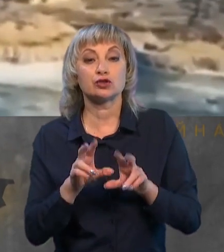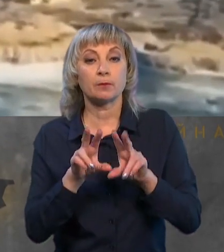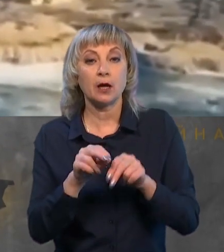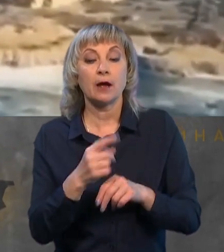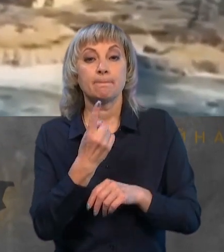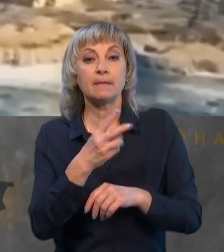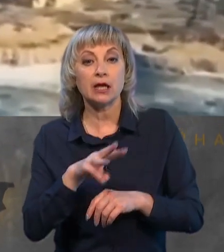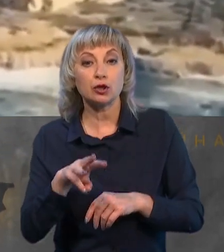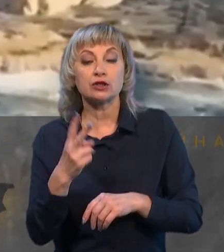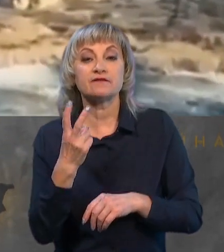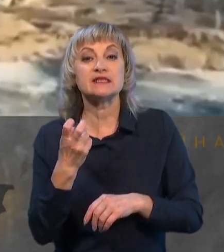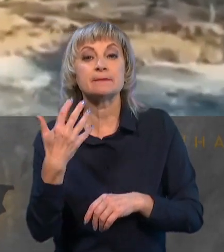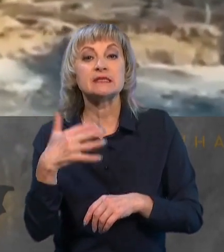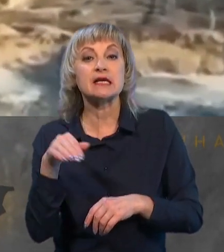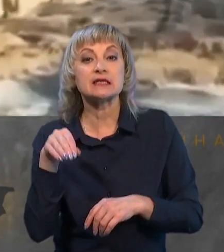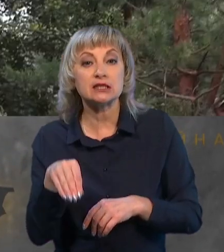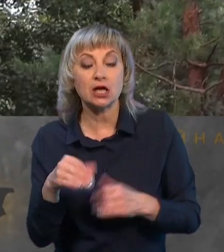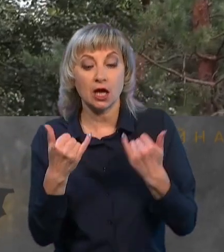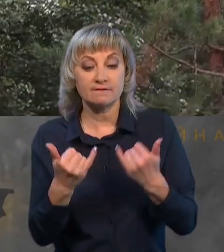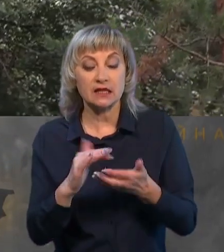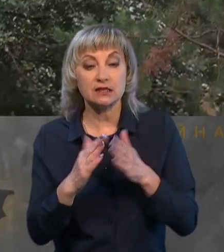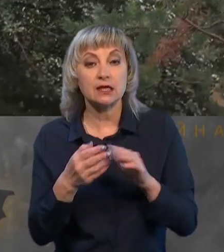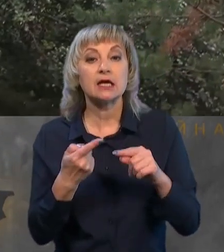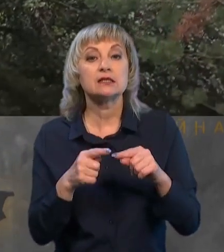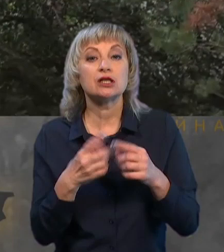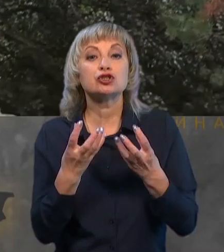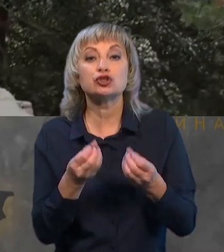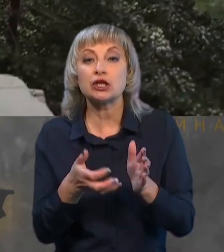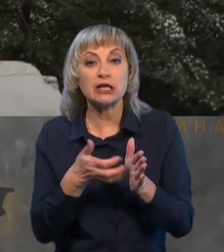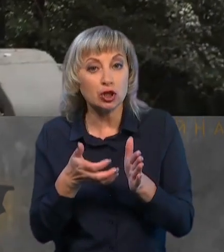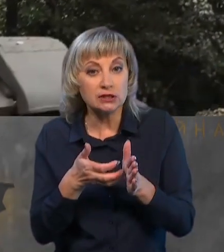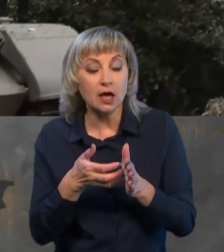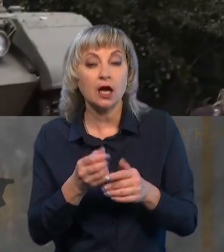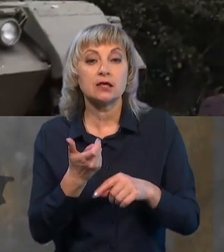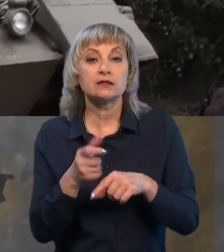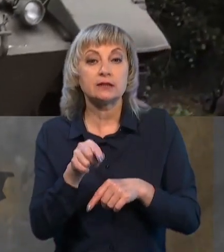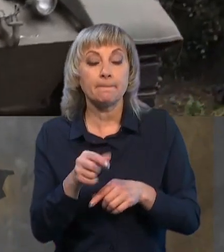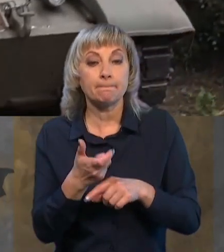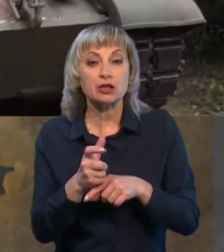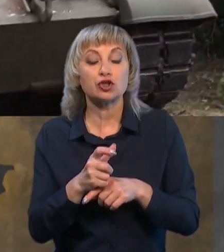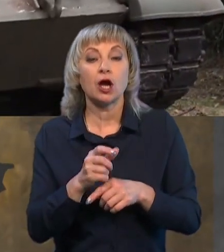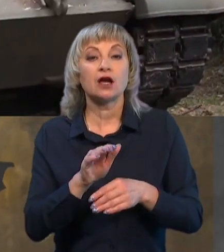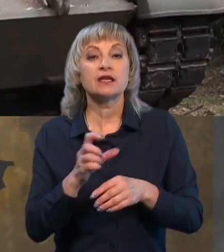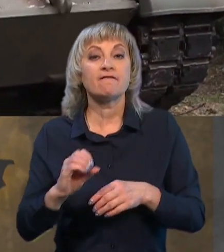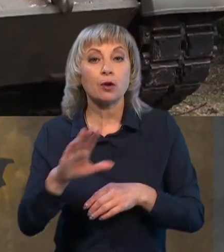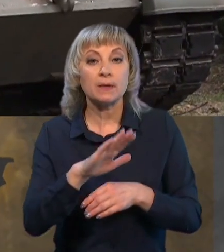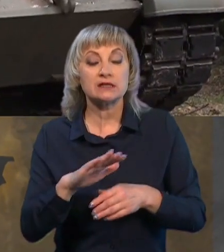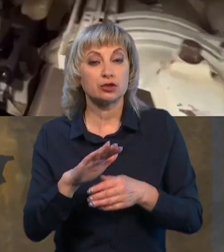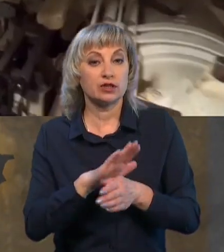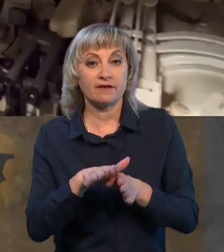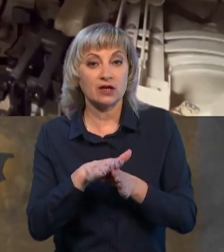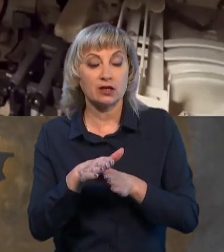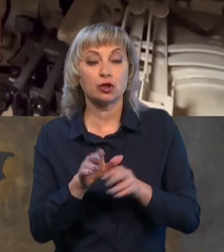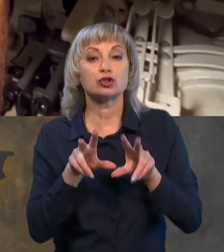тисяч. Але в даній ситуації це ще недостатньо, тим більше Європейський Союз ще не викорив ці зобов'язання. Ніх дійсно